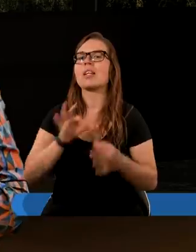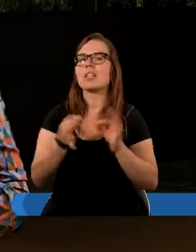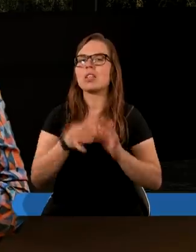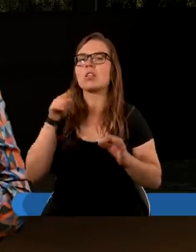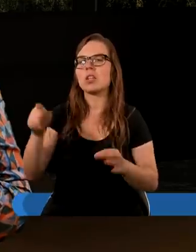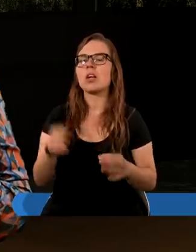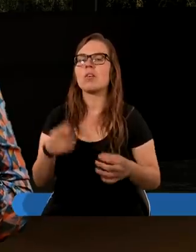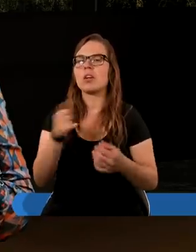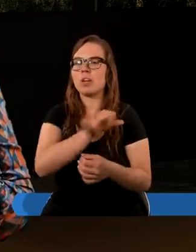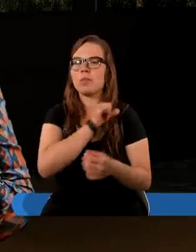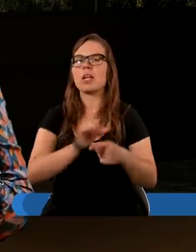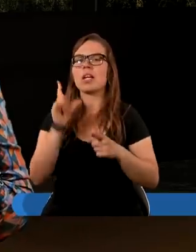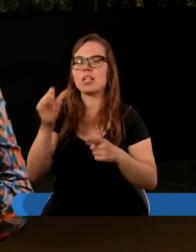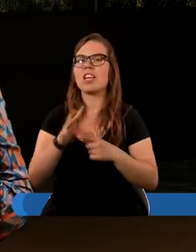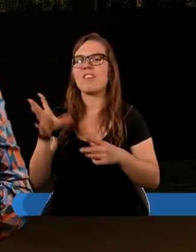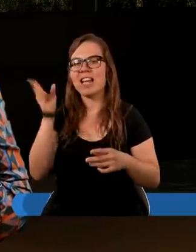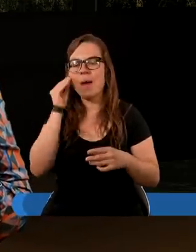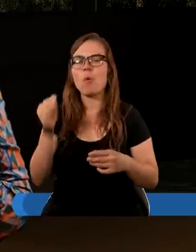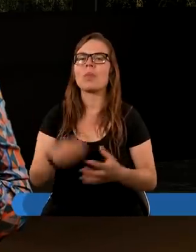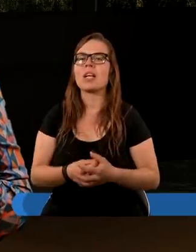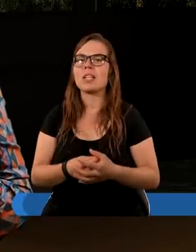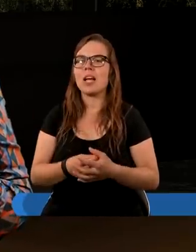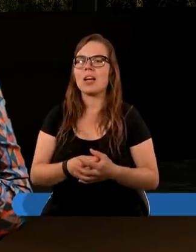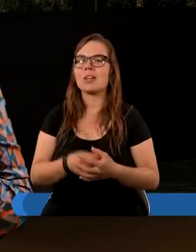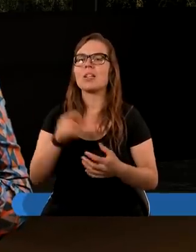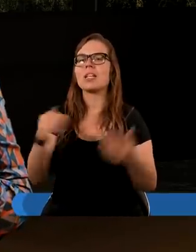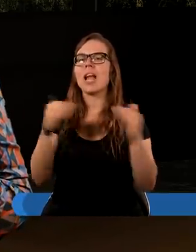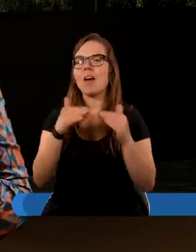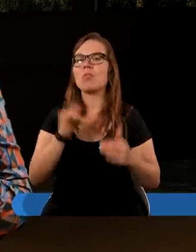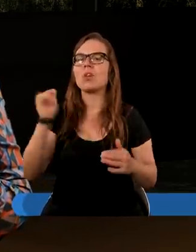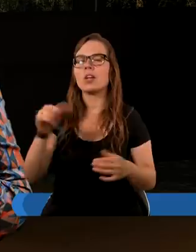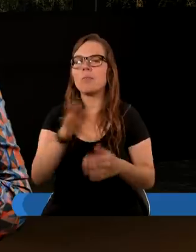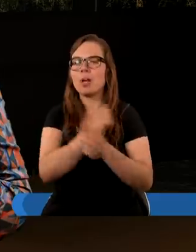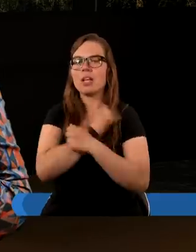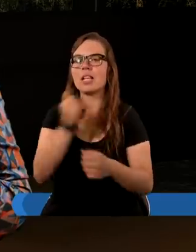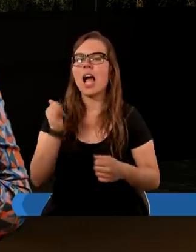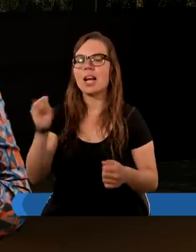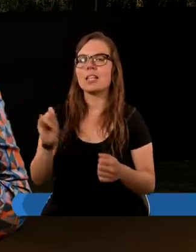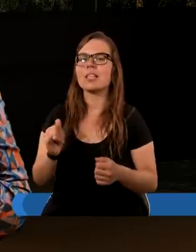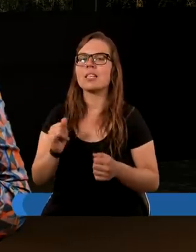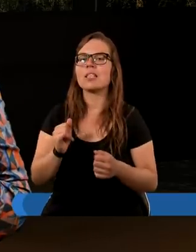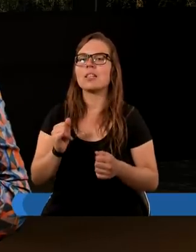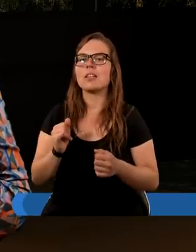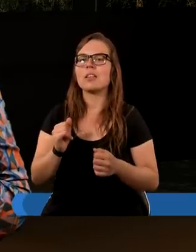gdyż ich imię idzie w zapomnienie. Zarówno ich miłość, jak i